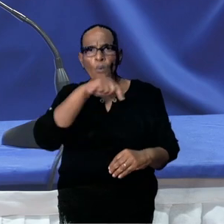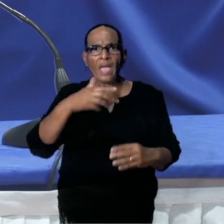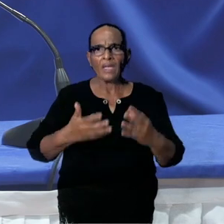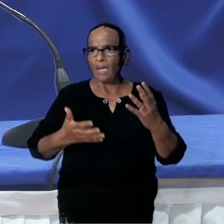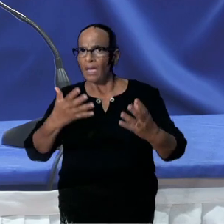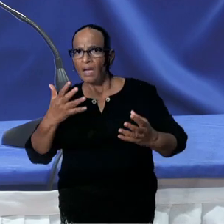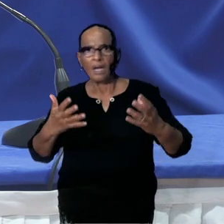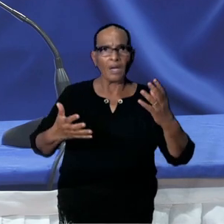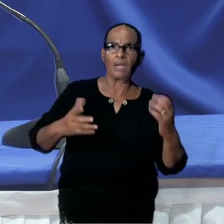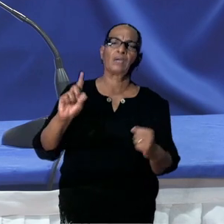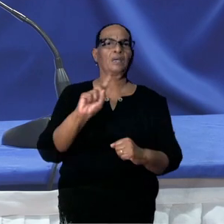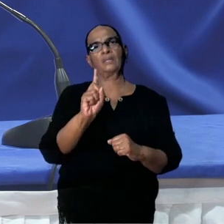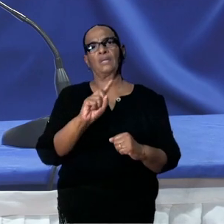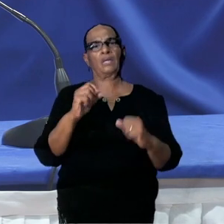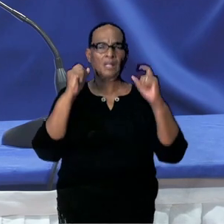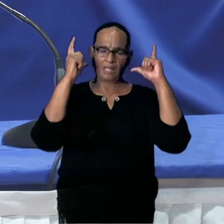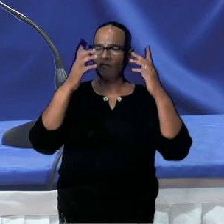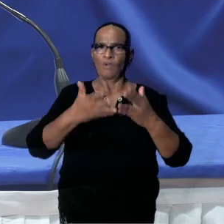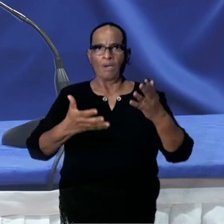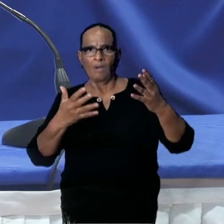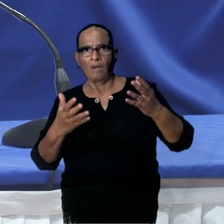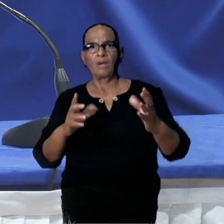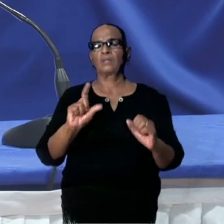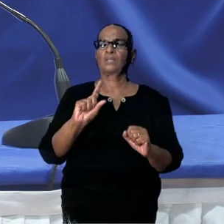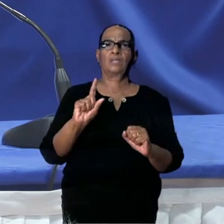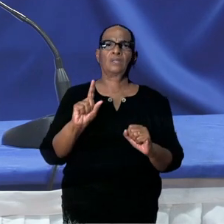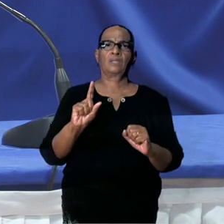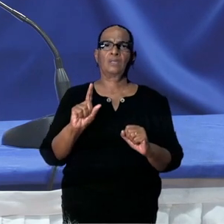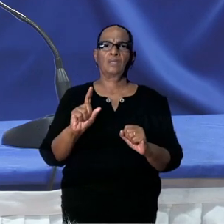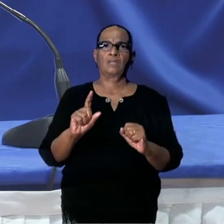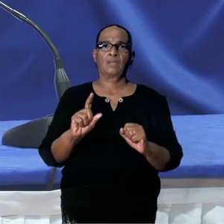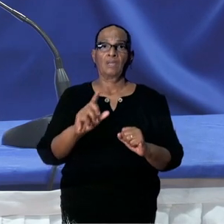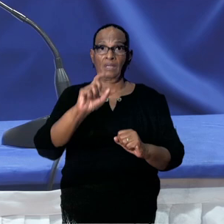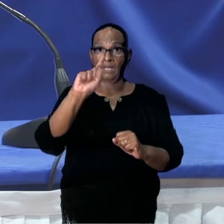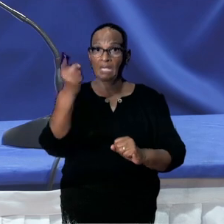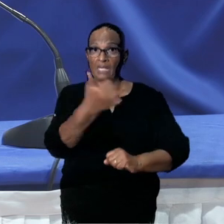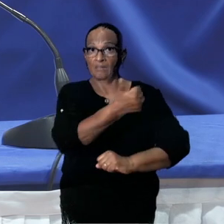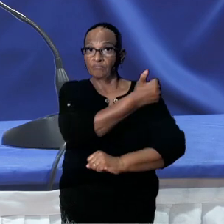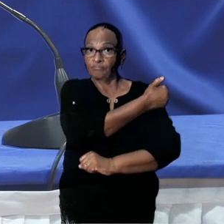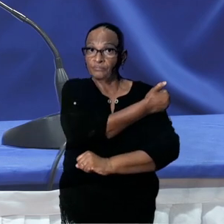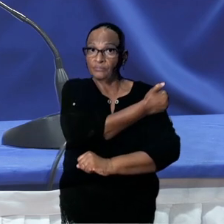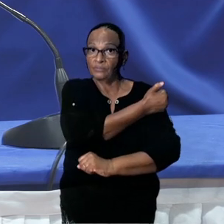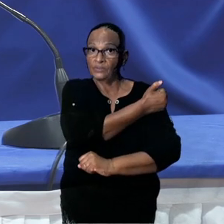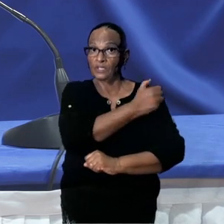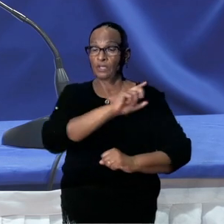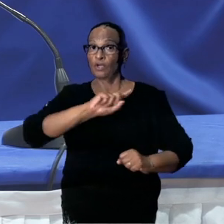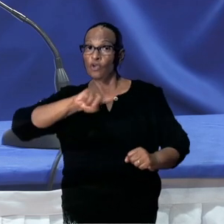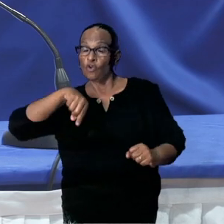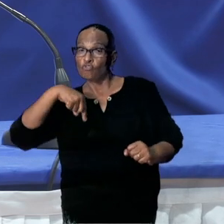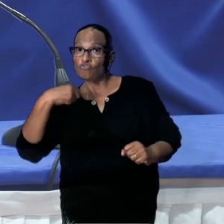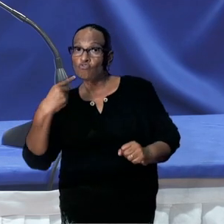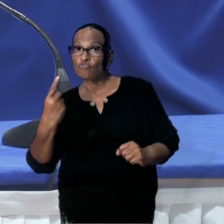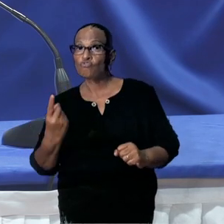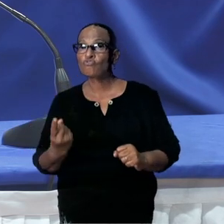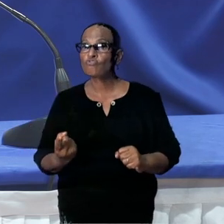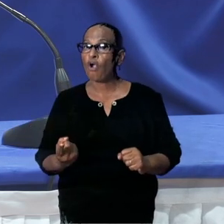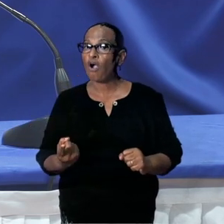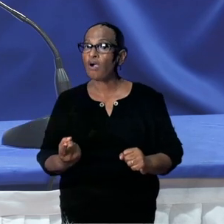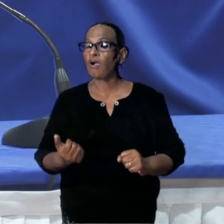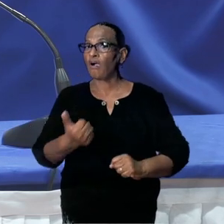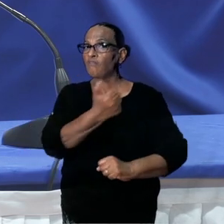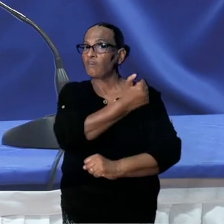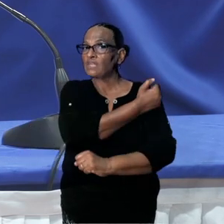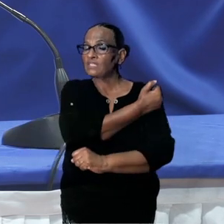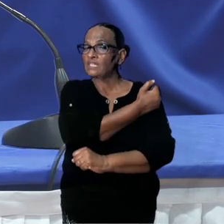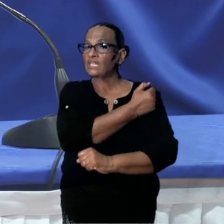leven van, hey worden die mensen die de eerste dosis hebben gehad nog gevaccineerd